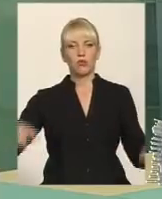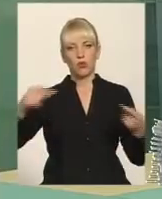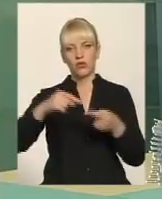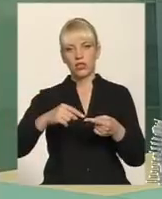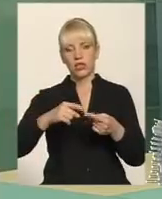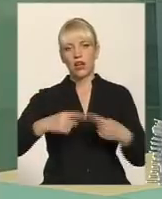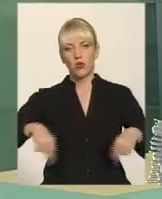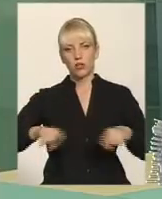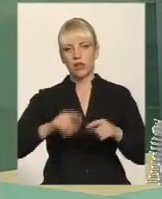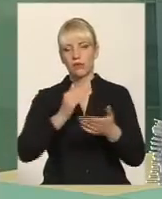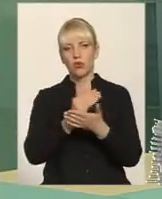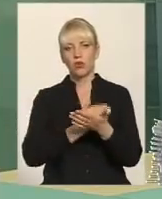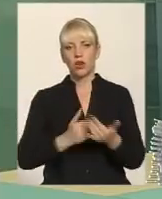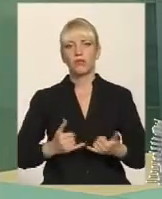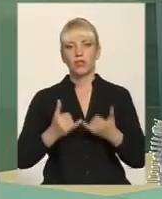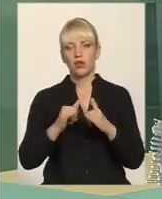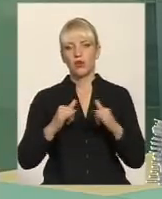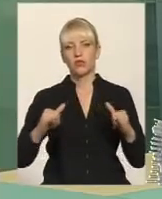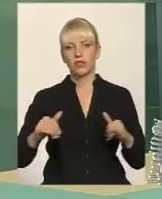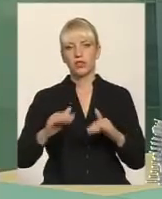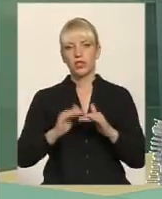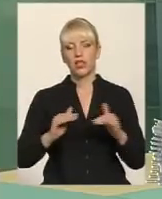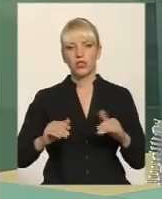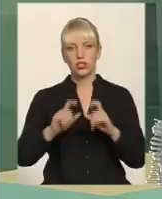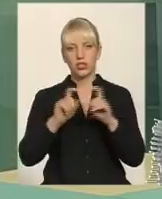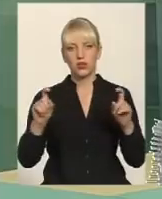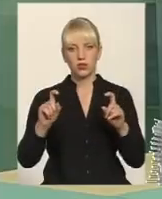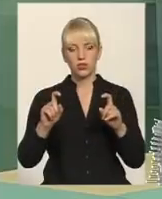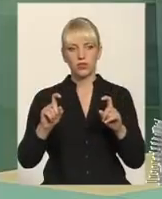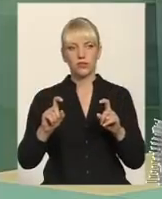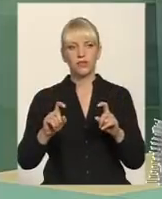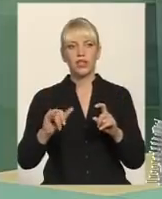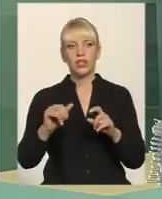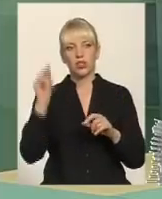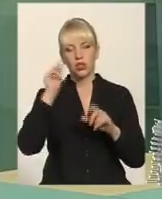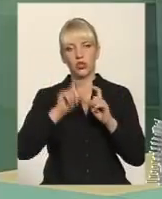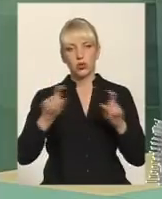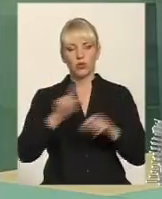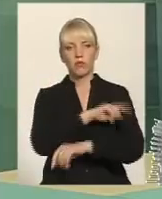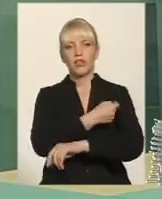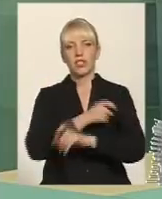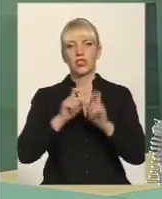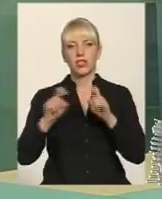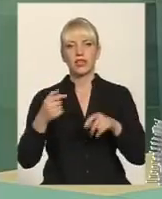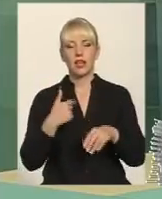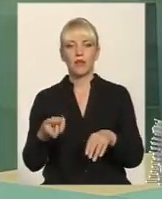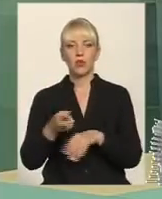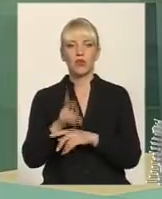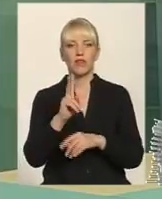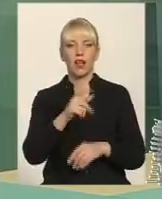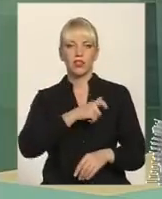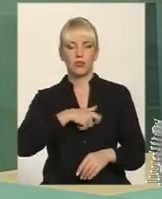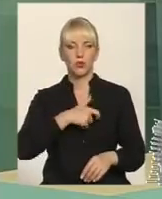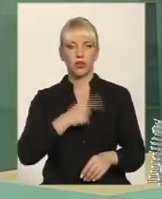розвитку тих самих шкіл, садочків, на медичних закладів, ми, знаєте, прийшов я в депутати з однією